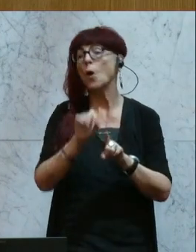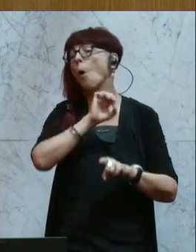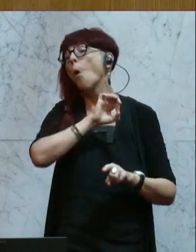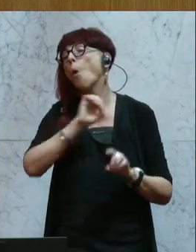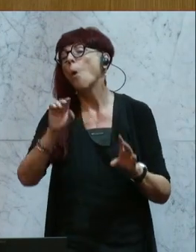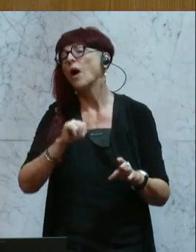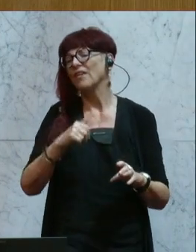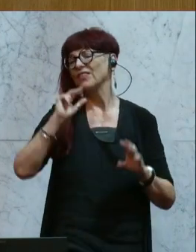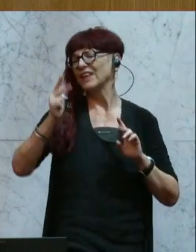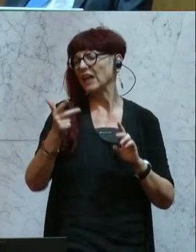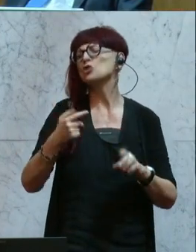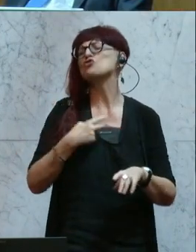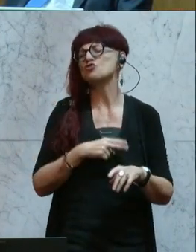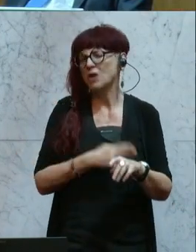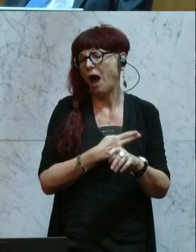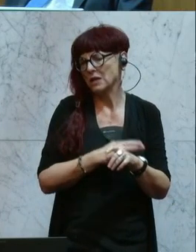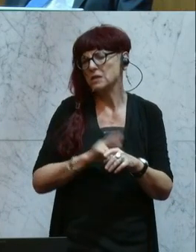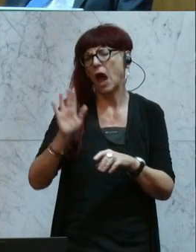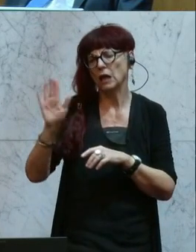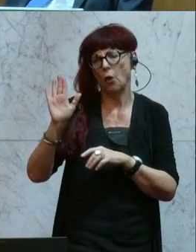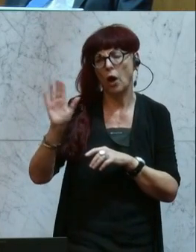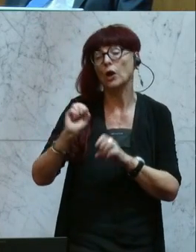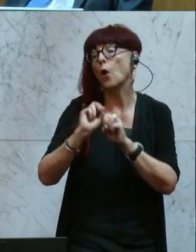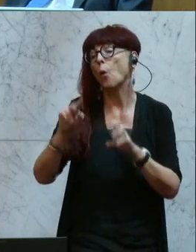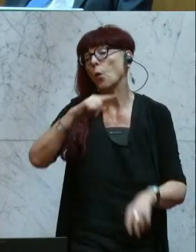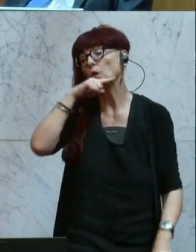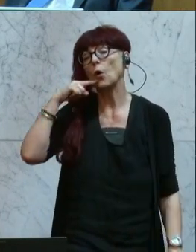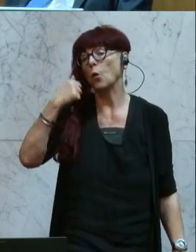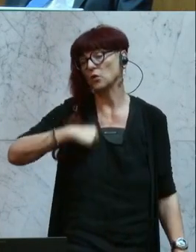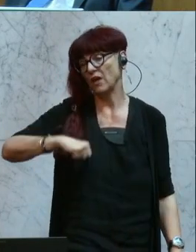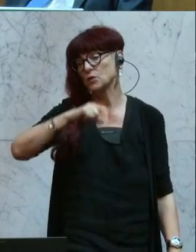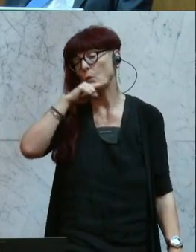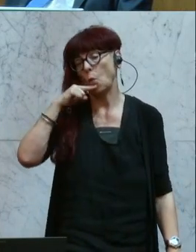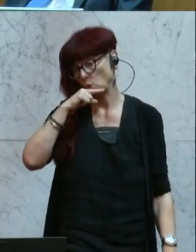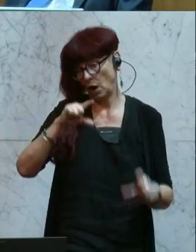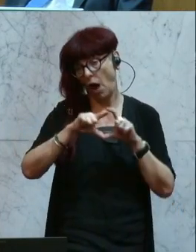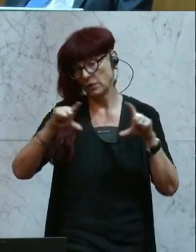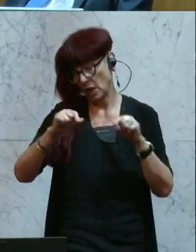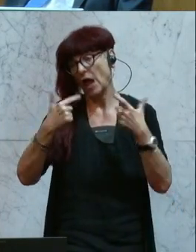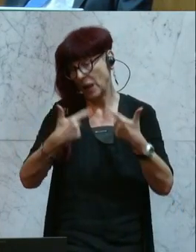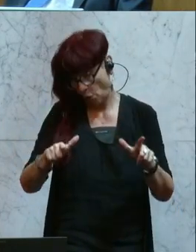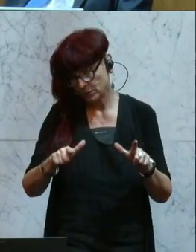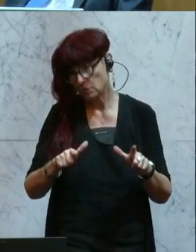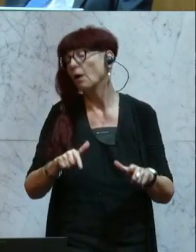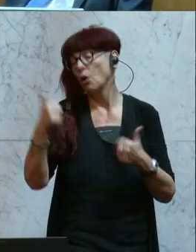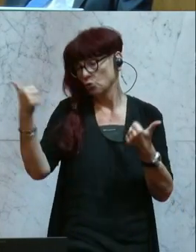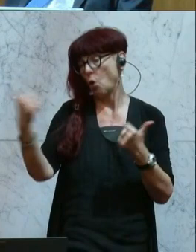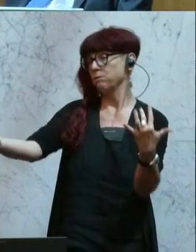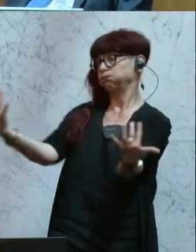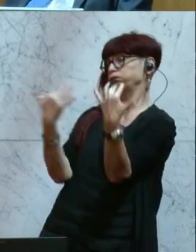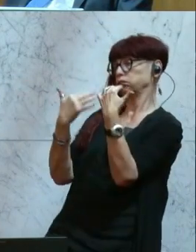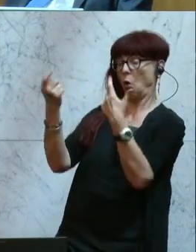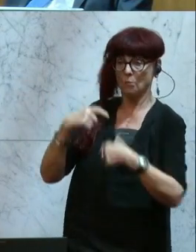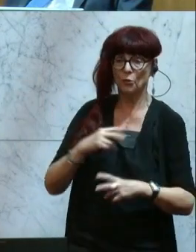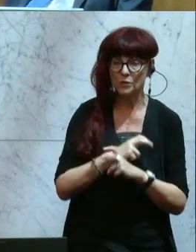erleichtert. Also Sie machen alles, dass die Zuwanderung in Österreich zunimmt. Das ist großartig. Vielen Dank für die Aufklärung.